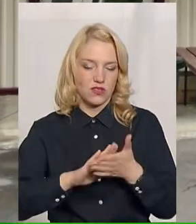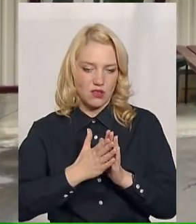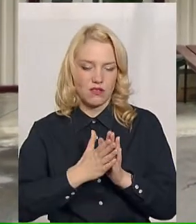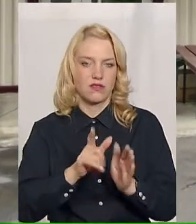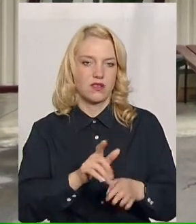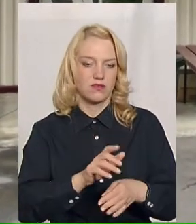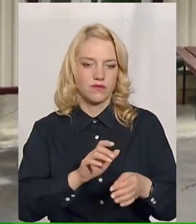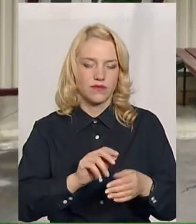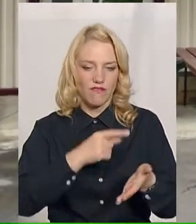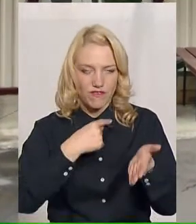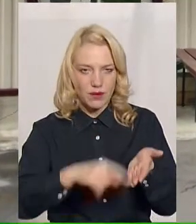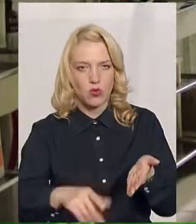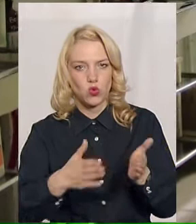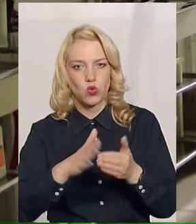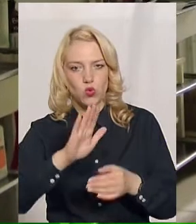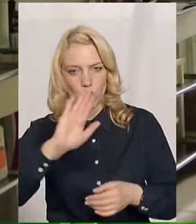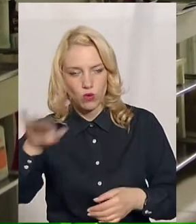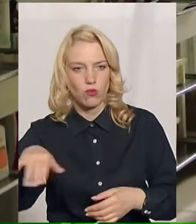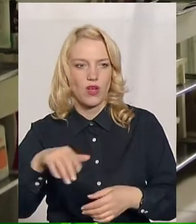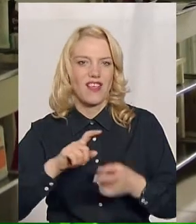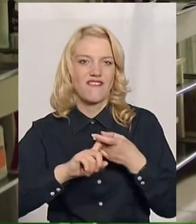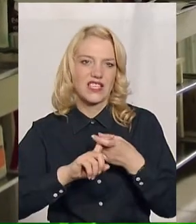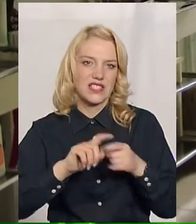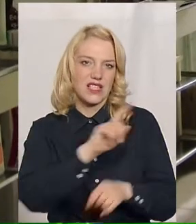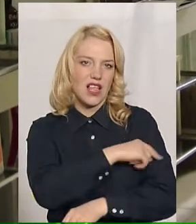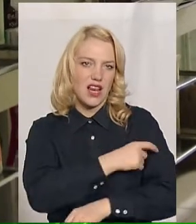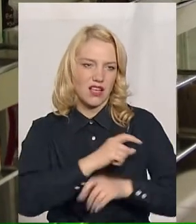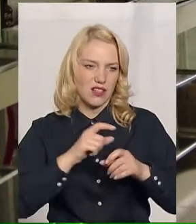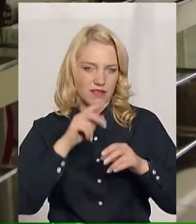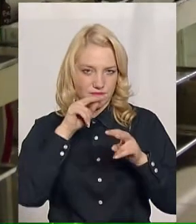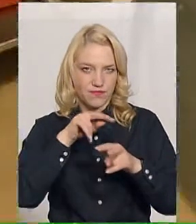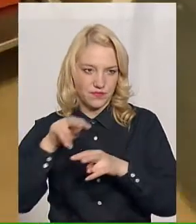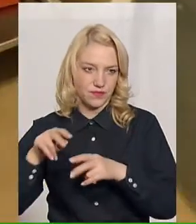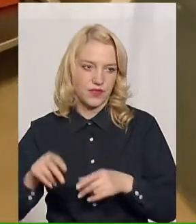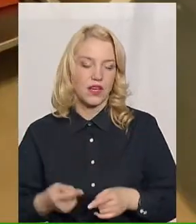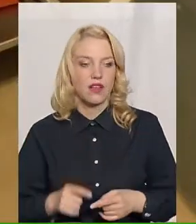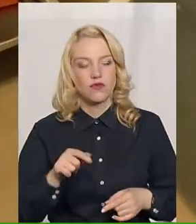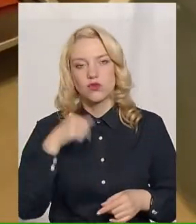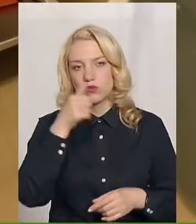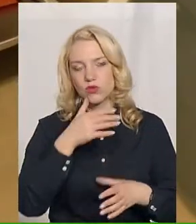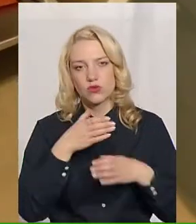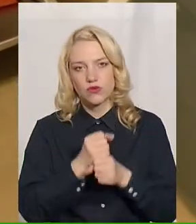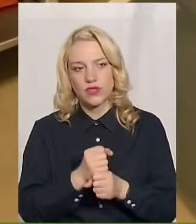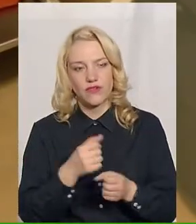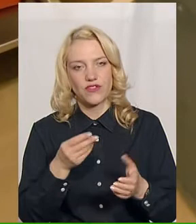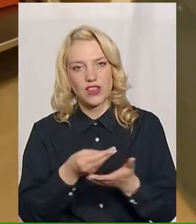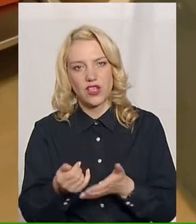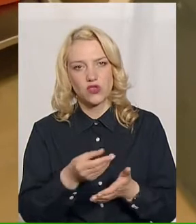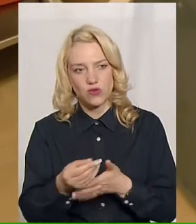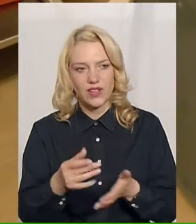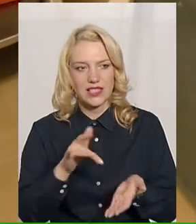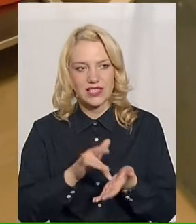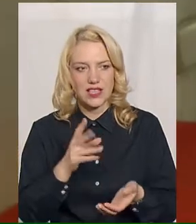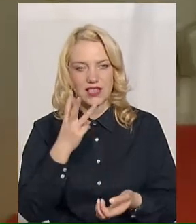інфекціоніста поліклініки. Цьогоріч Національна служба здоров'я України скоротила фінансування центру на 3,5 мільйона гривень,